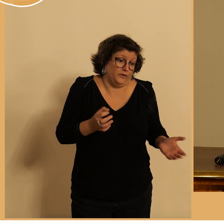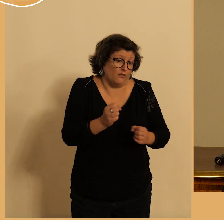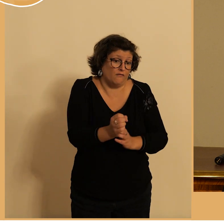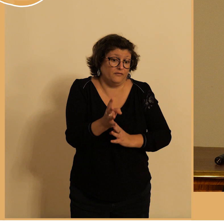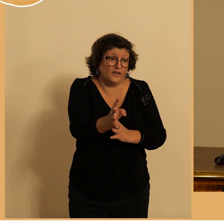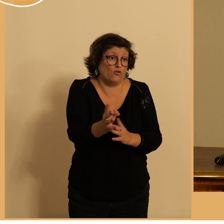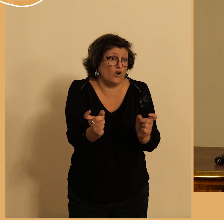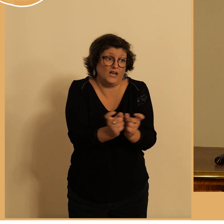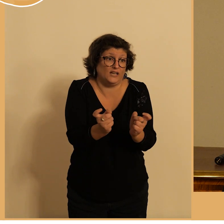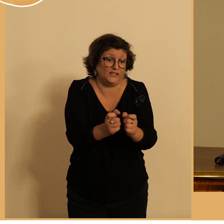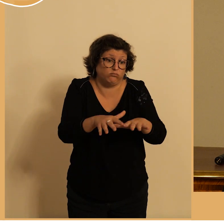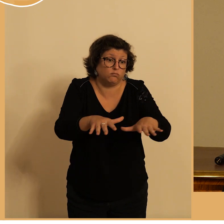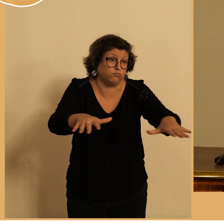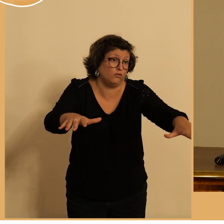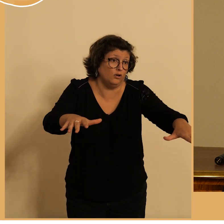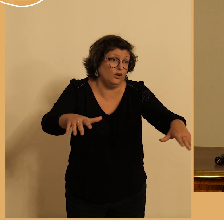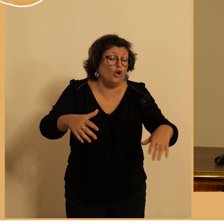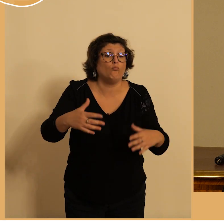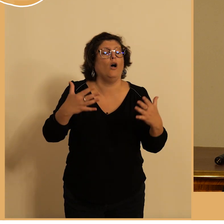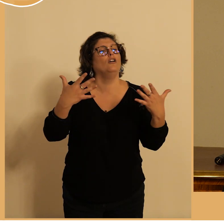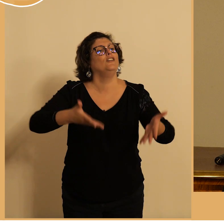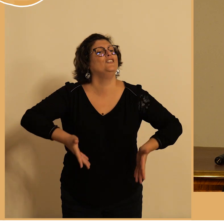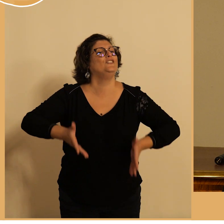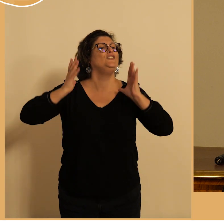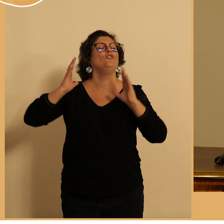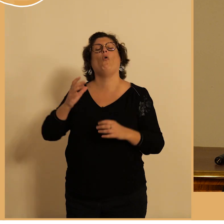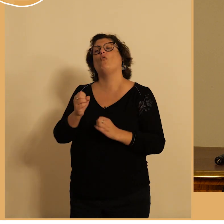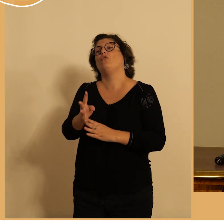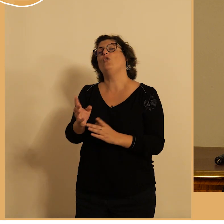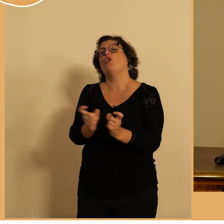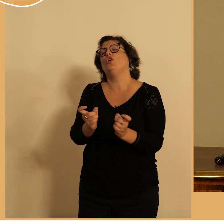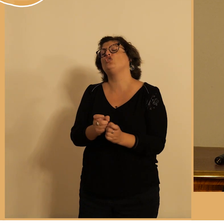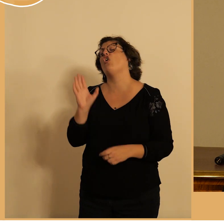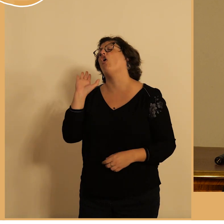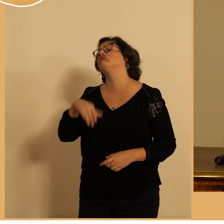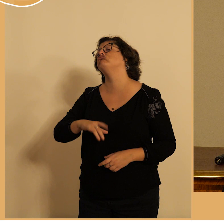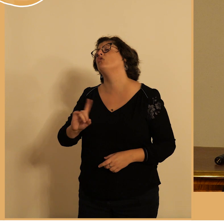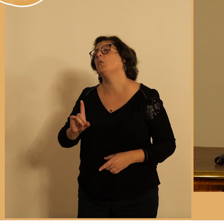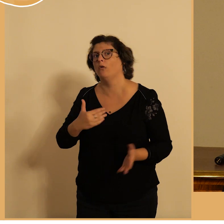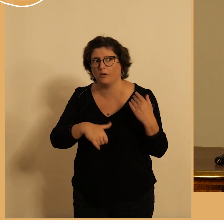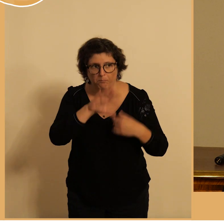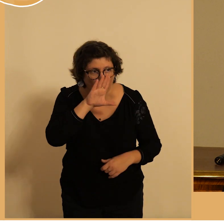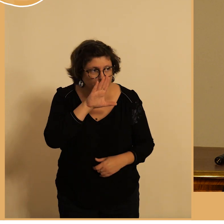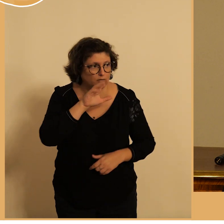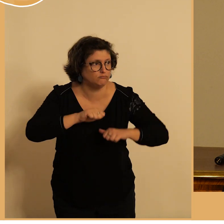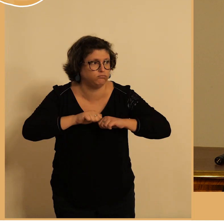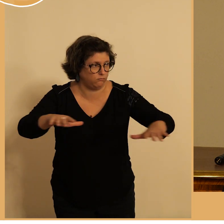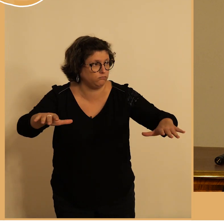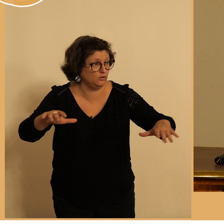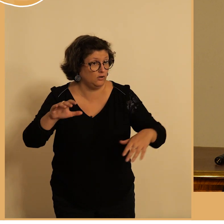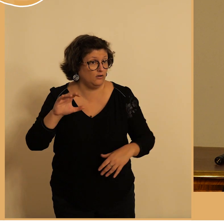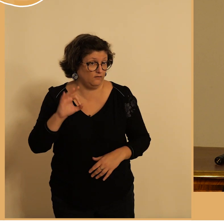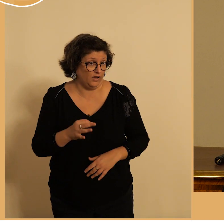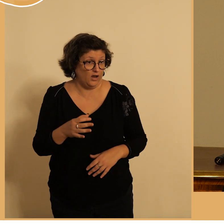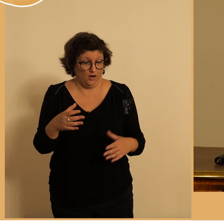bon je ne pensais pas moi-même qu'il gagnerait du terrain il gagne vraiment du terrain je crois que la moitié des ventes actuellement sont des vélos à assistance